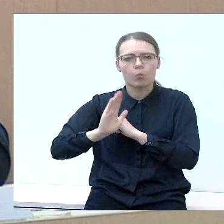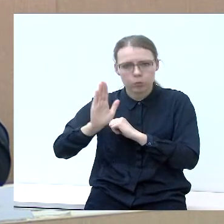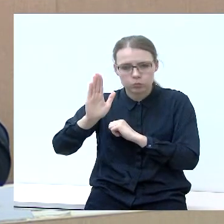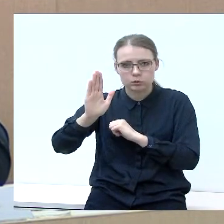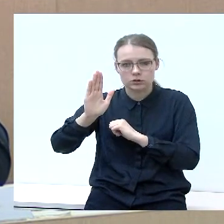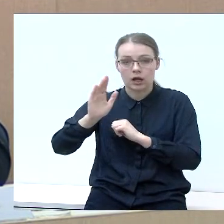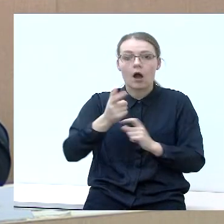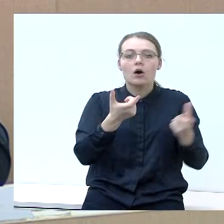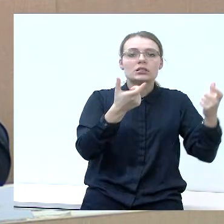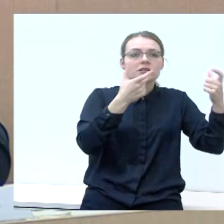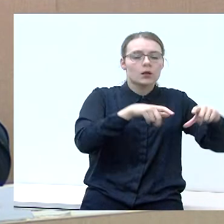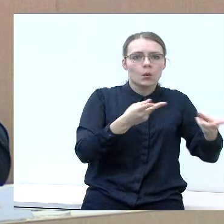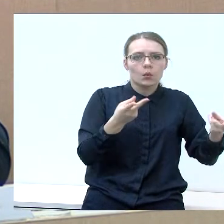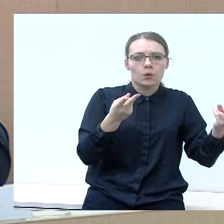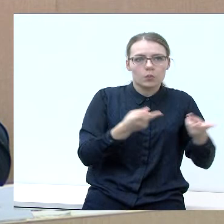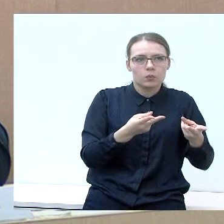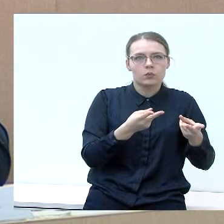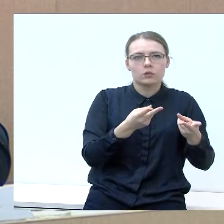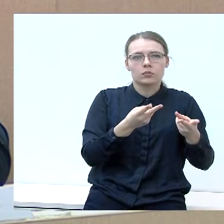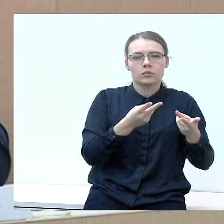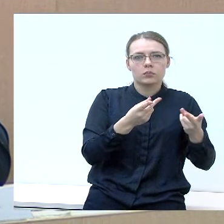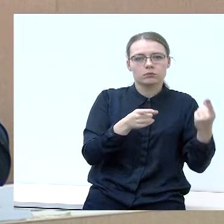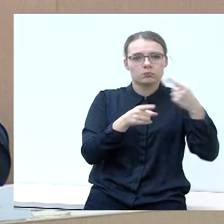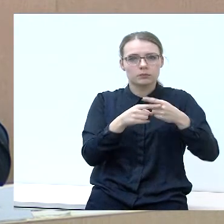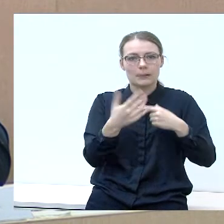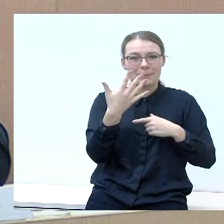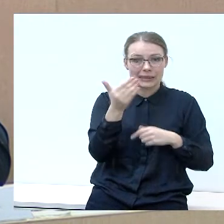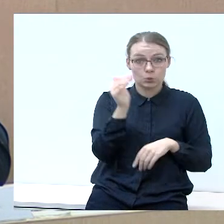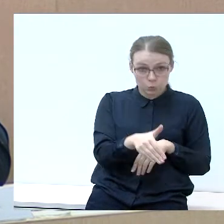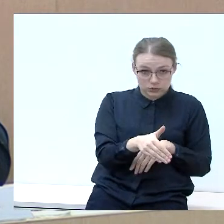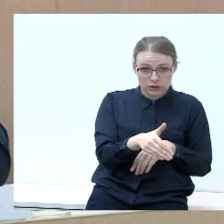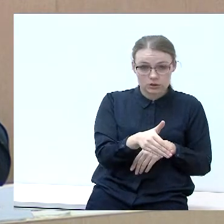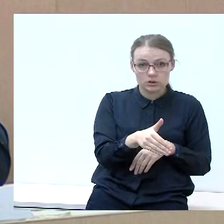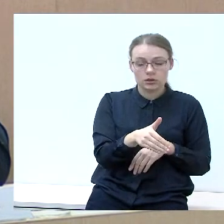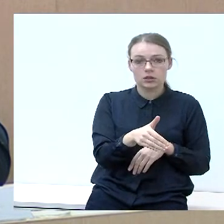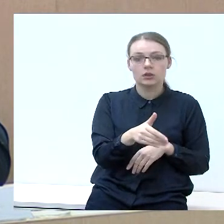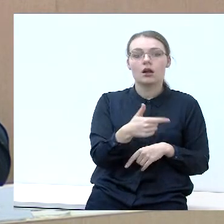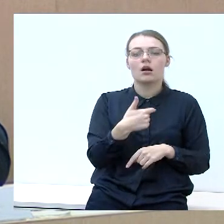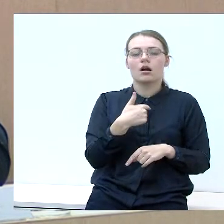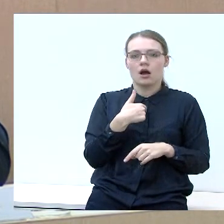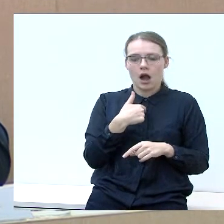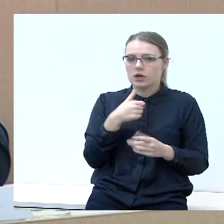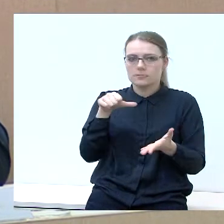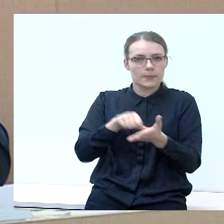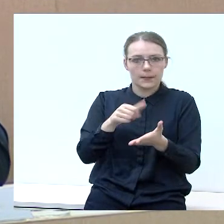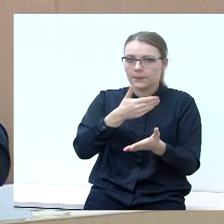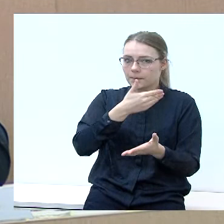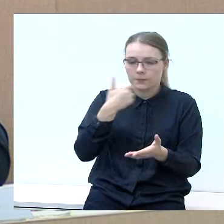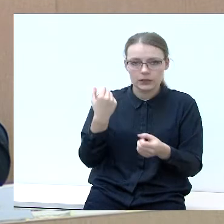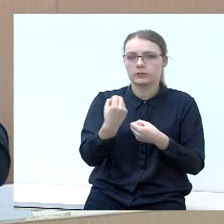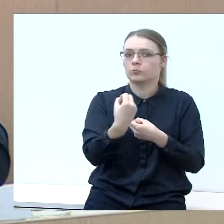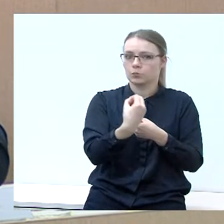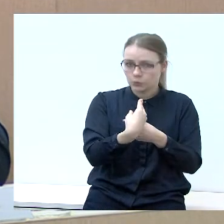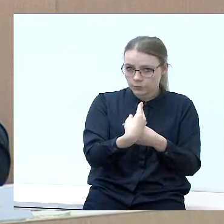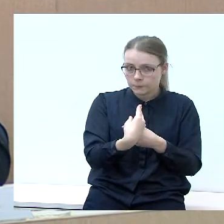Saviolybė reikėjo tų momentų prisidėti 5 tūkstančius, bet kadangi aš jau paskui nedalyvavau, buvo atleistis iš